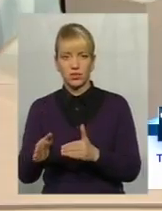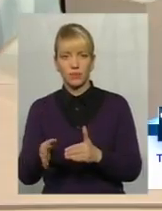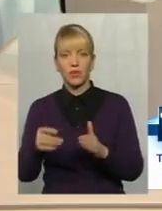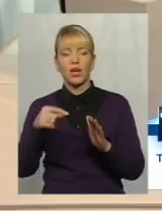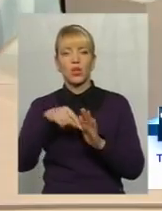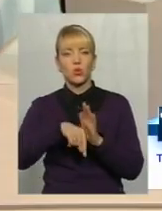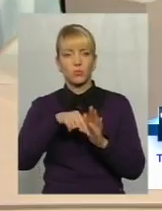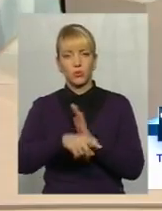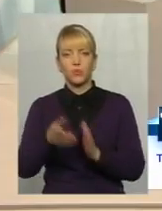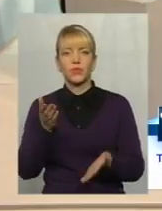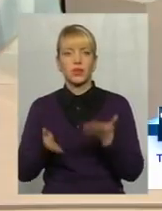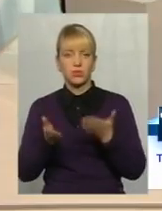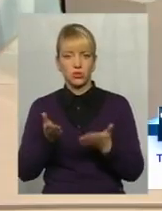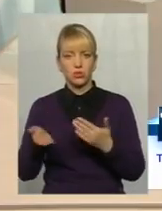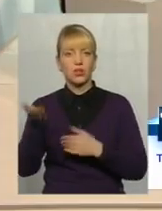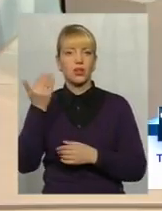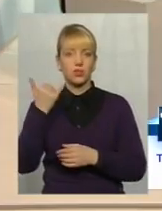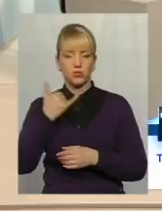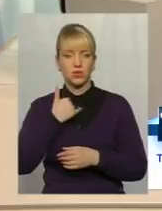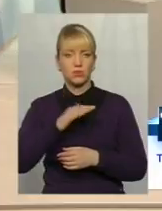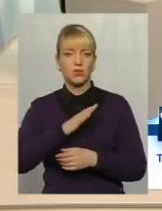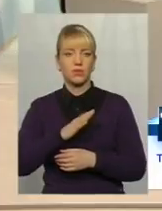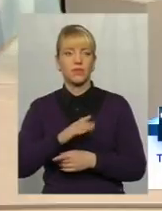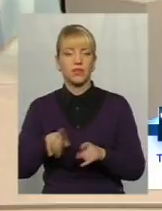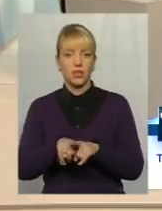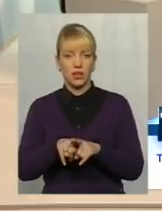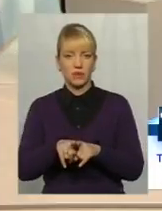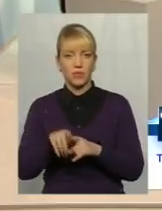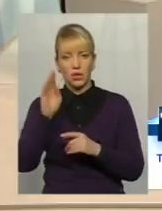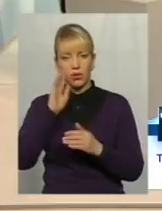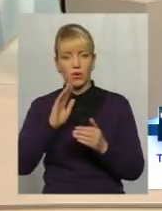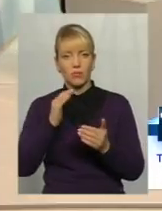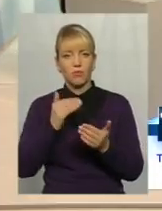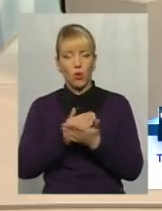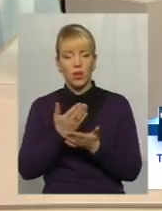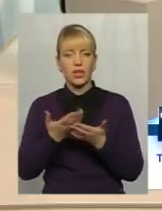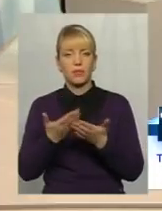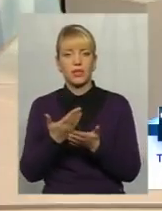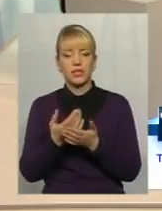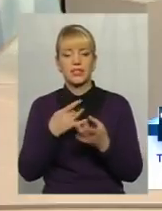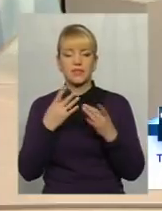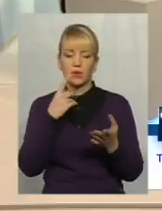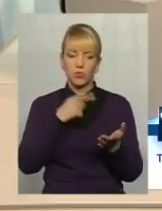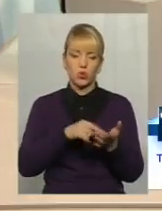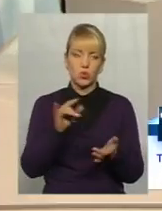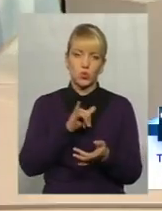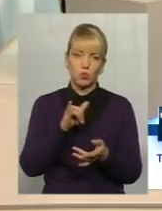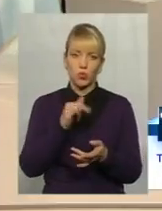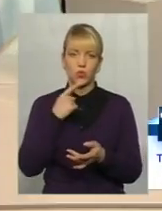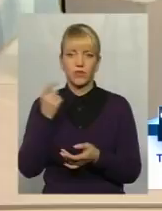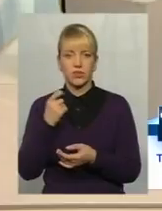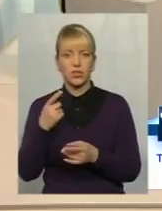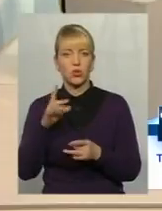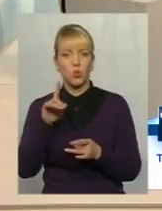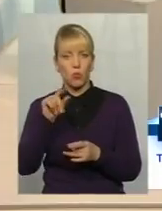Тобто, якщо раніше в нас була така політика, що якщо свято припадало на суботу чи неділю, то понеділок автоматично